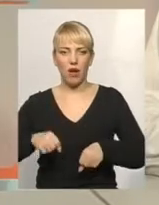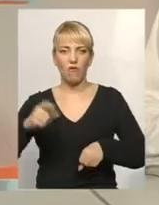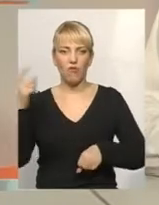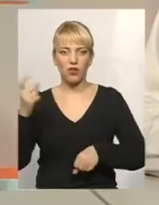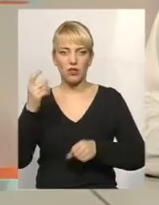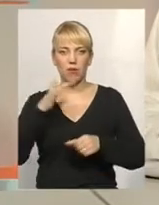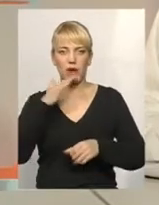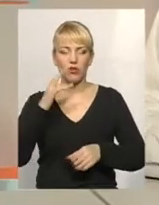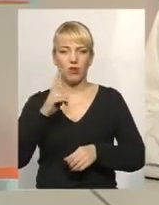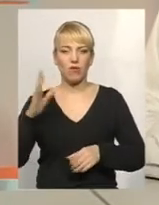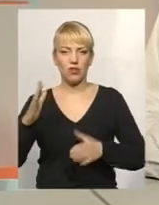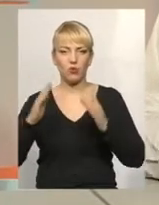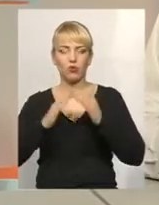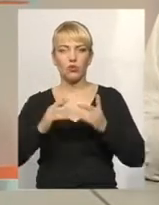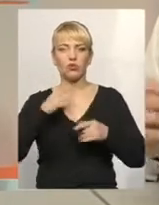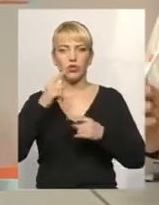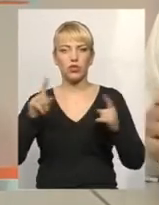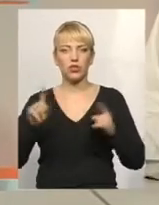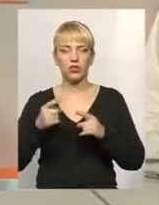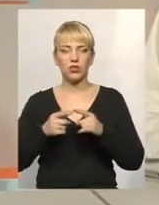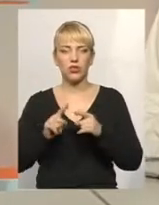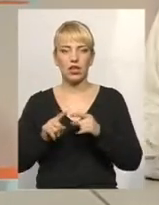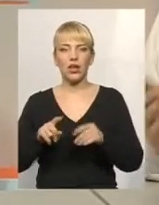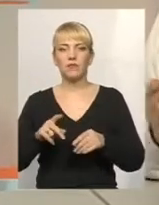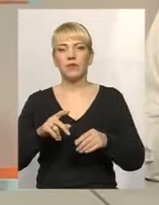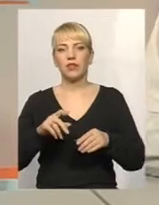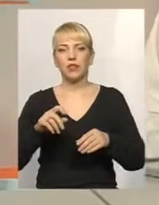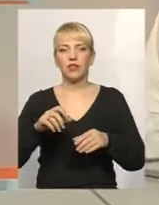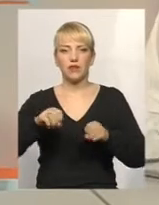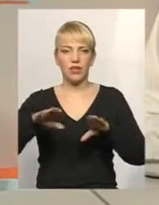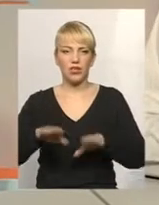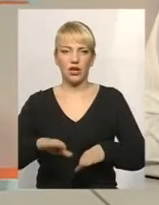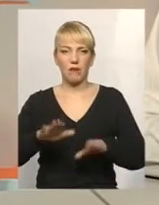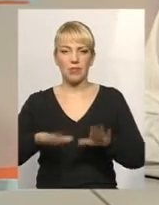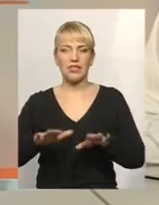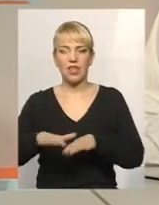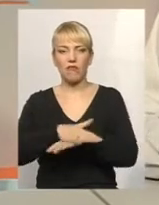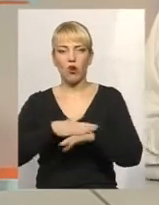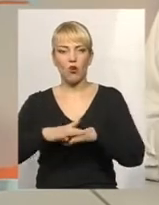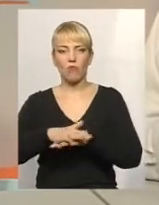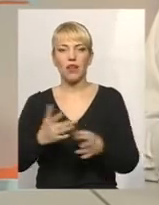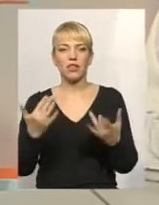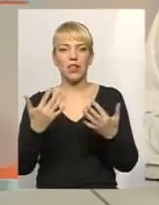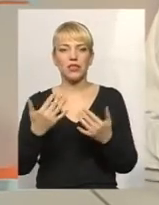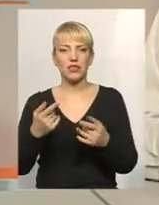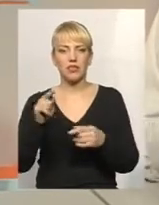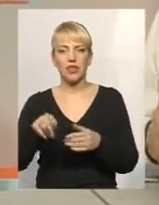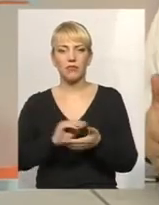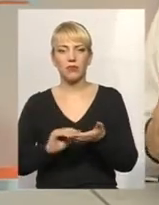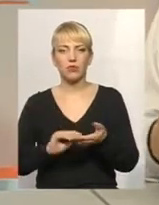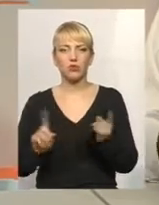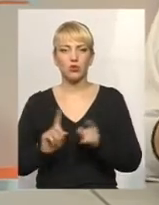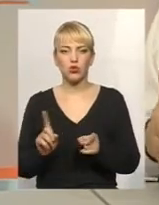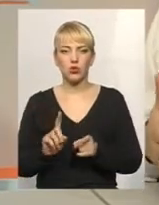-квартирного будинку, сказано, що це віддано на відкуп місцевої громади. Тобто, ну наскільки там сказано, що це має